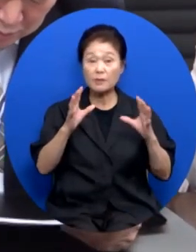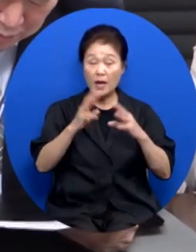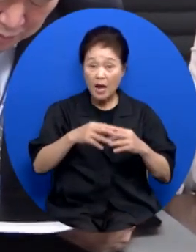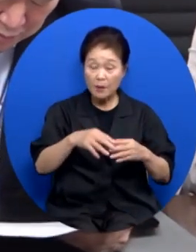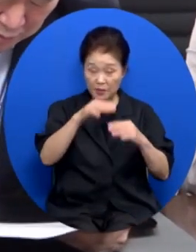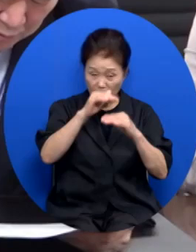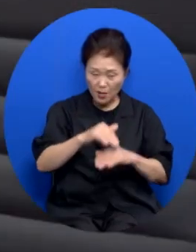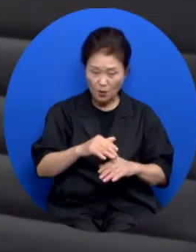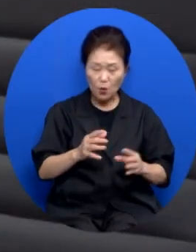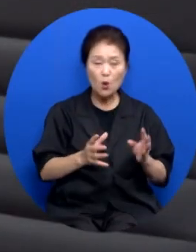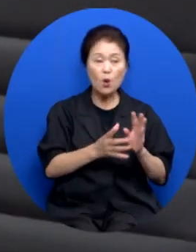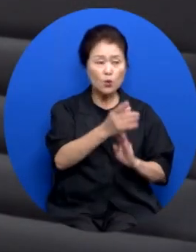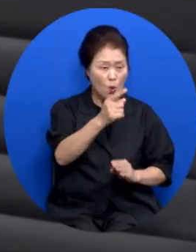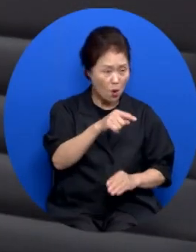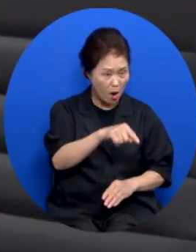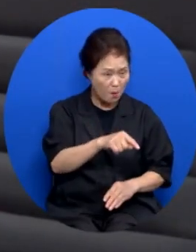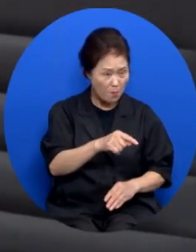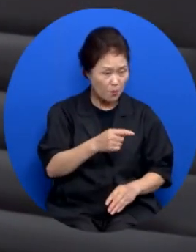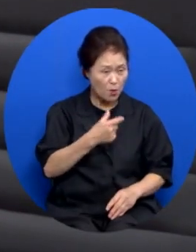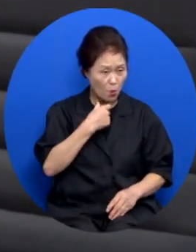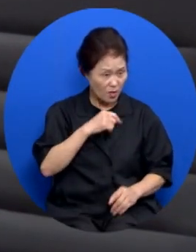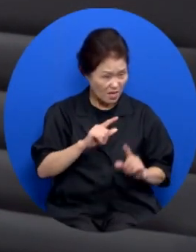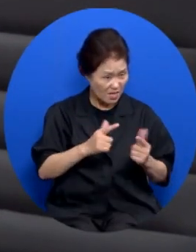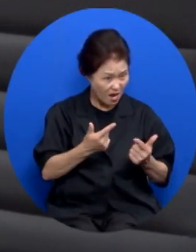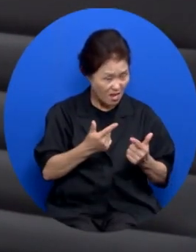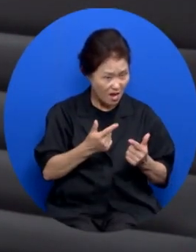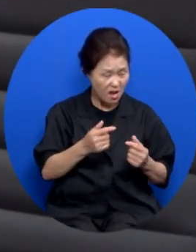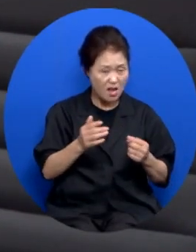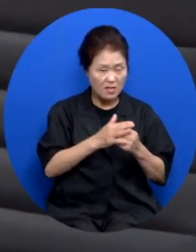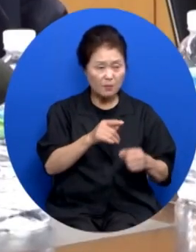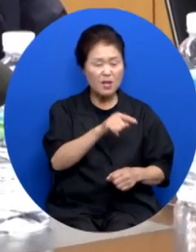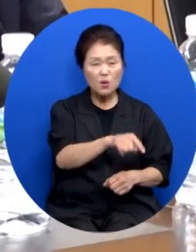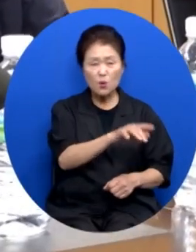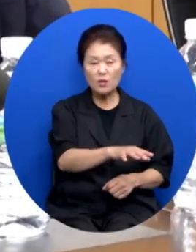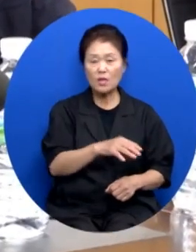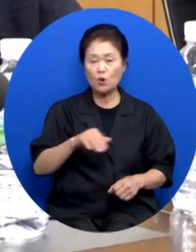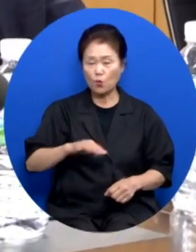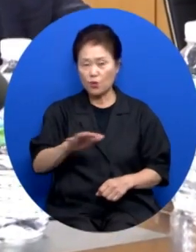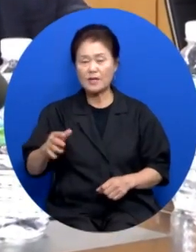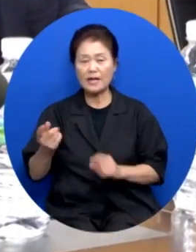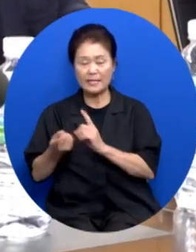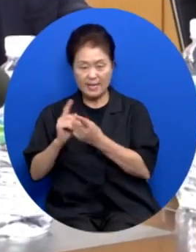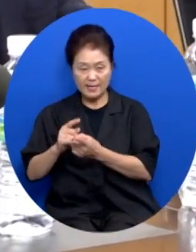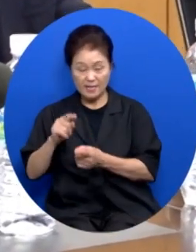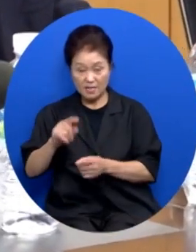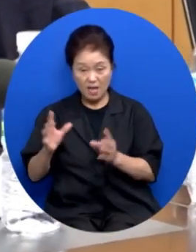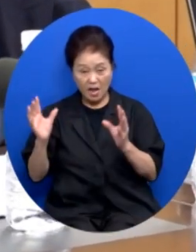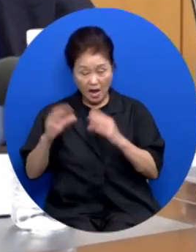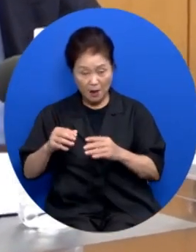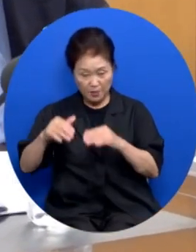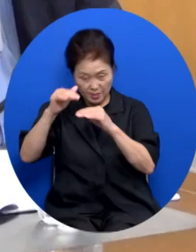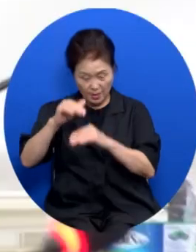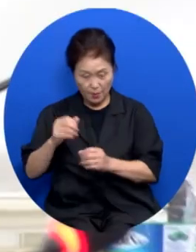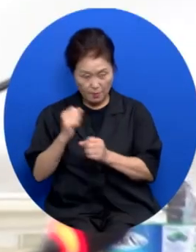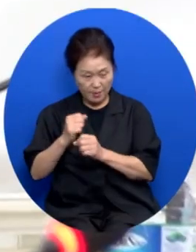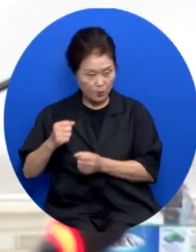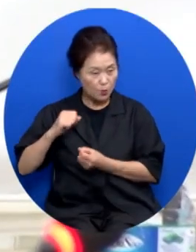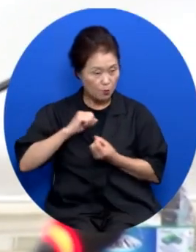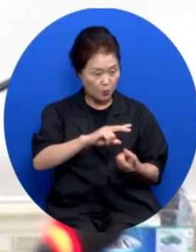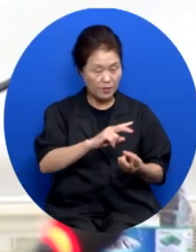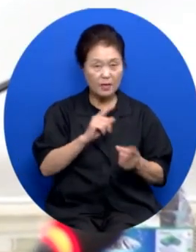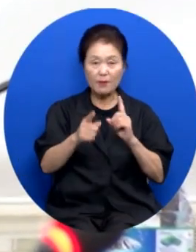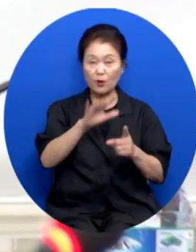통합 의지가 없는 것이라며 한기총 자체에서 합의문을 만들어 보내겠다고 말했습니다. 결국 통합 합의문화는